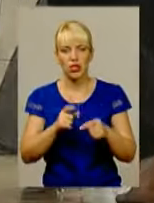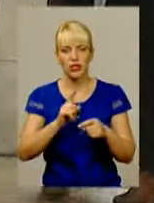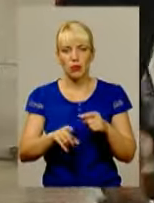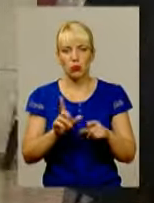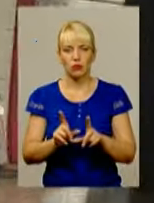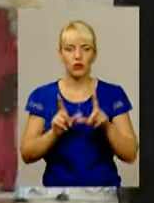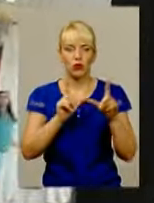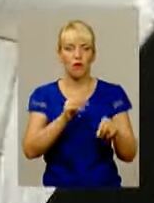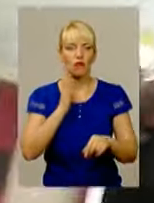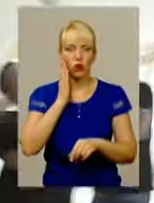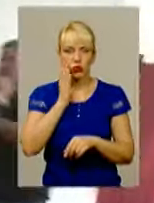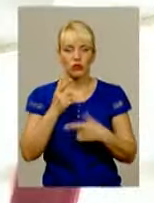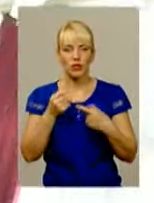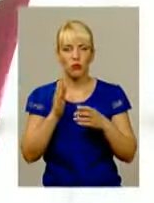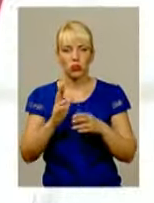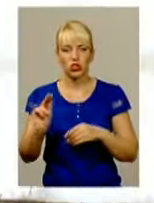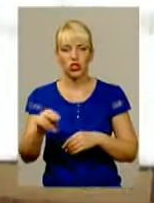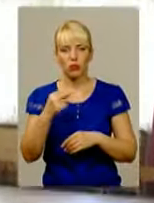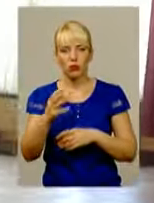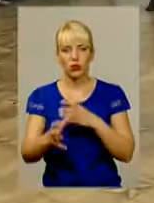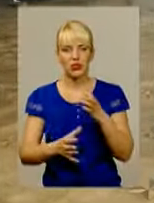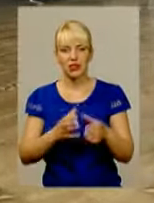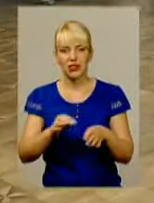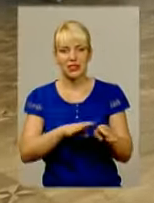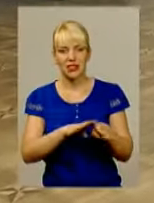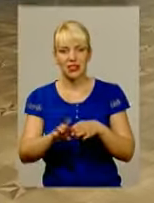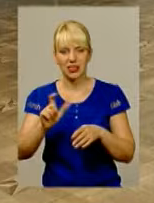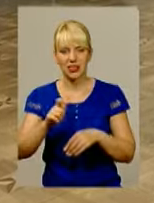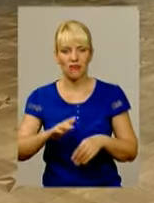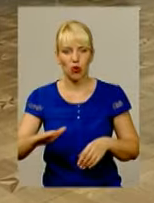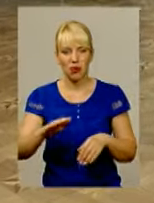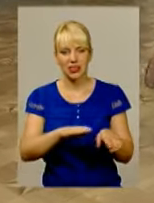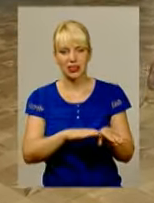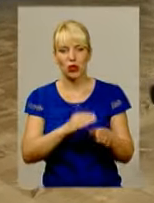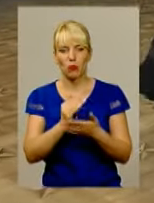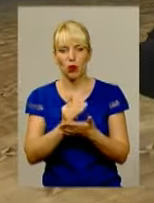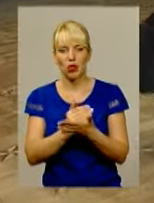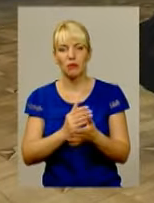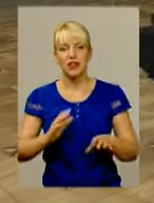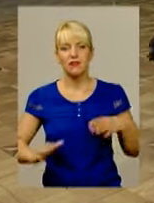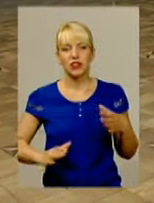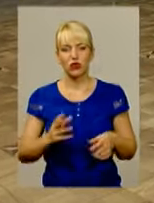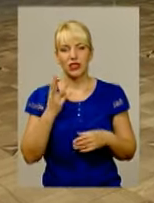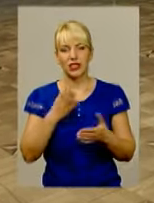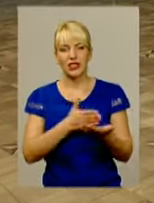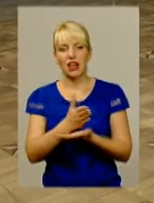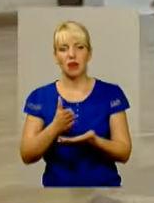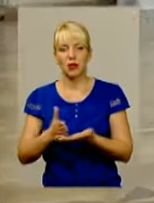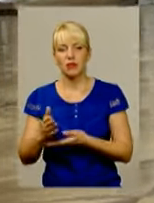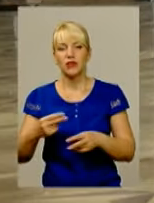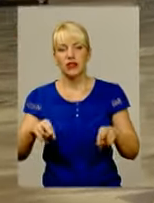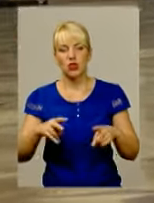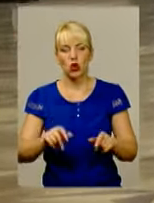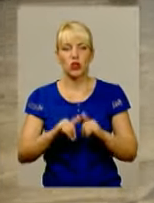столицю Молдови Кишинів, де пройде чемпіонат світу і стандартної європейської програми. Тренування відбувається за трьома напрямами. Танцюристи